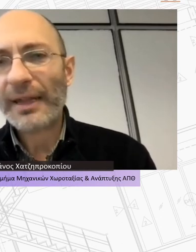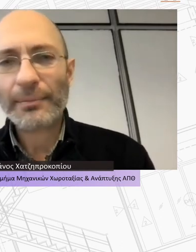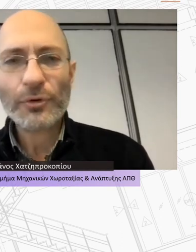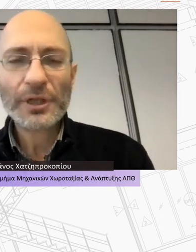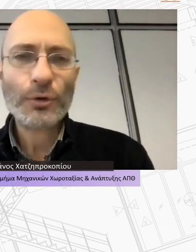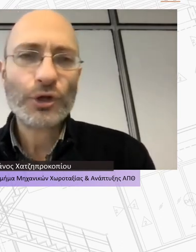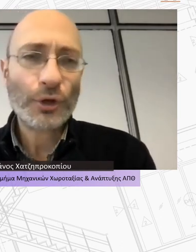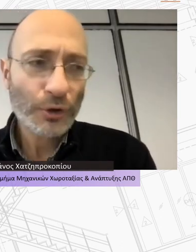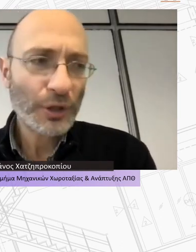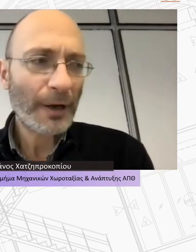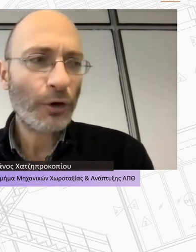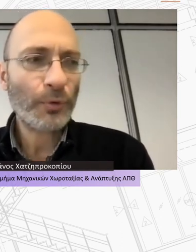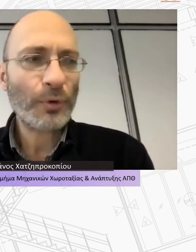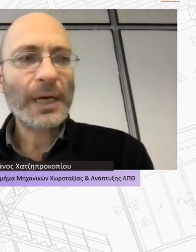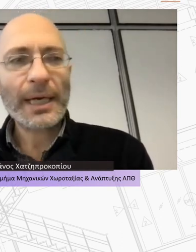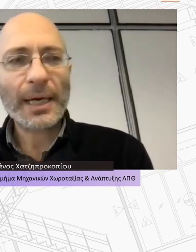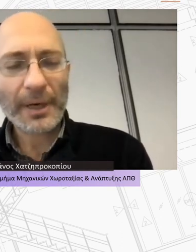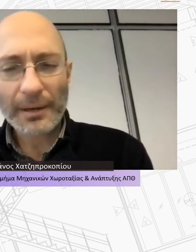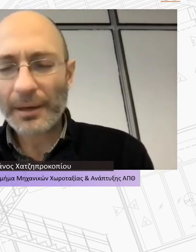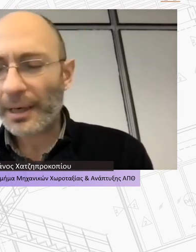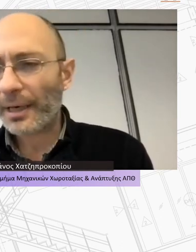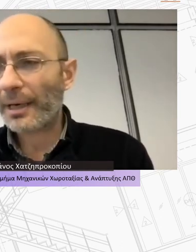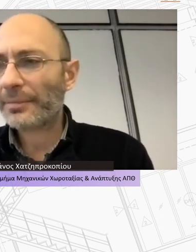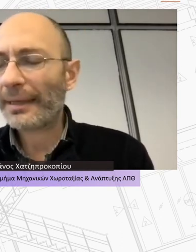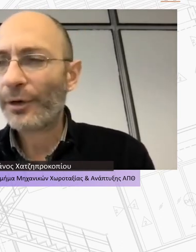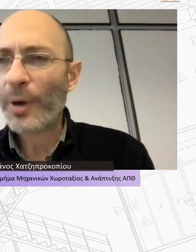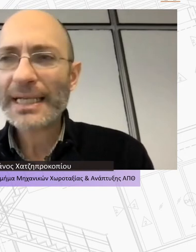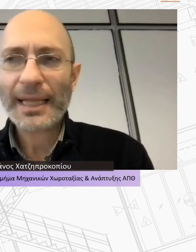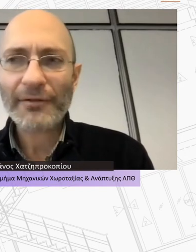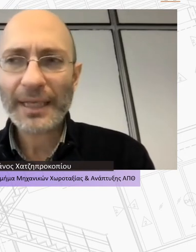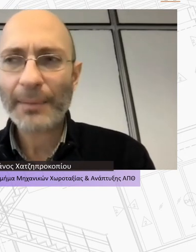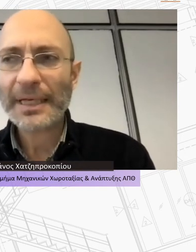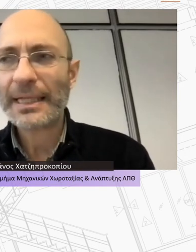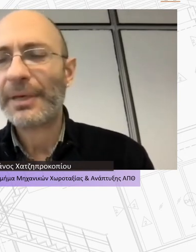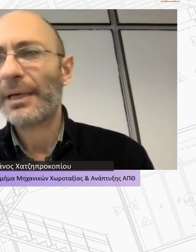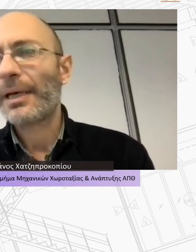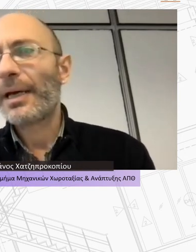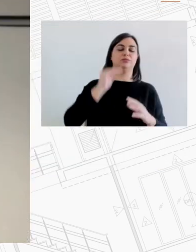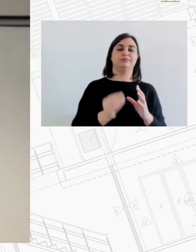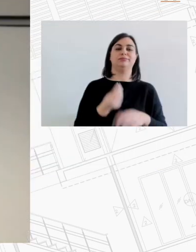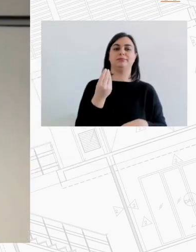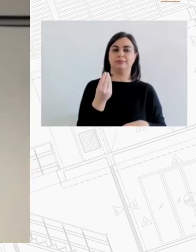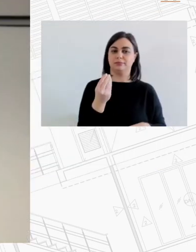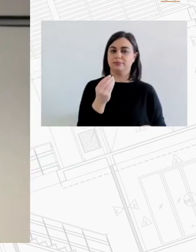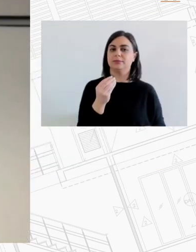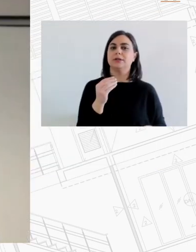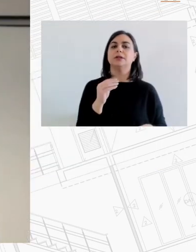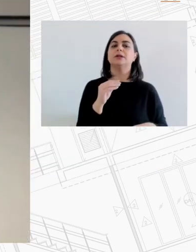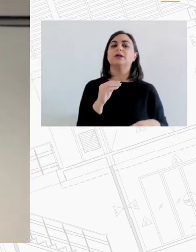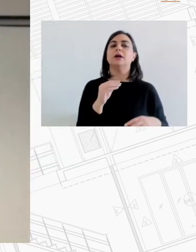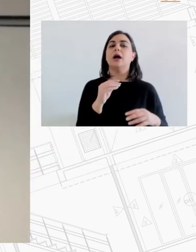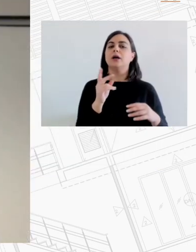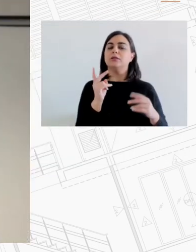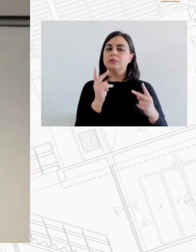σε σημαντικό βαθμό και ως γνώση παρόλο που είχαμε κατά νου άρχισε να διαφαίνεται κάποια στιγμή τέλος πάντων το σχήμα το